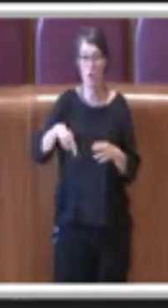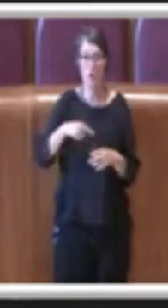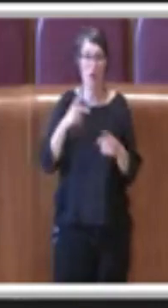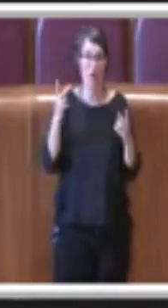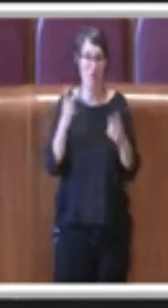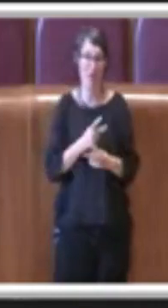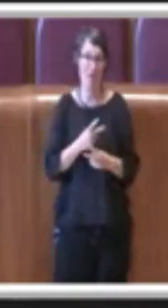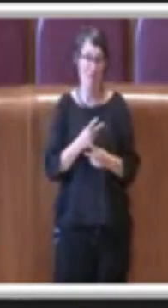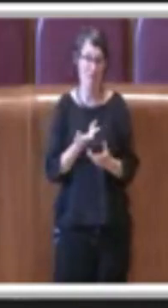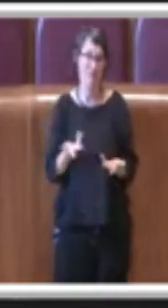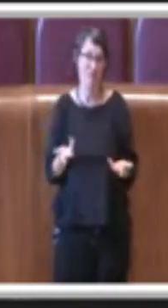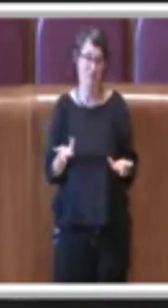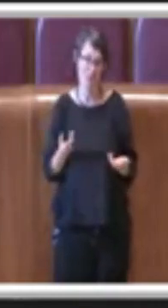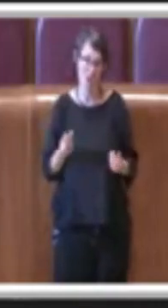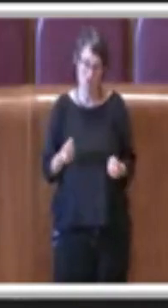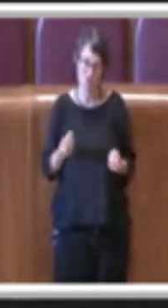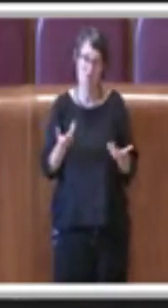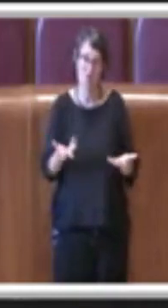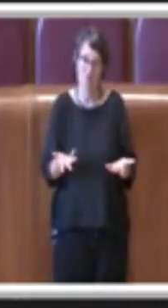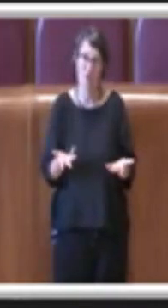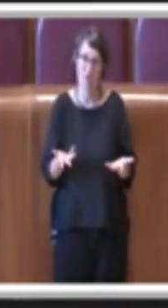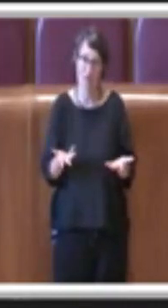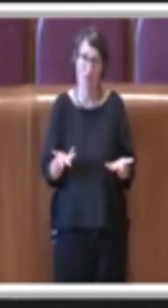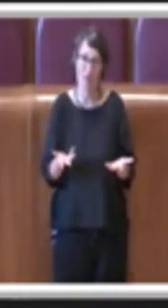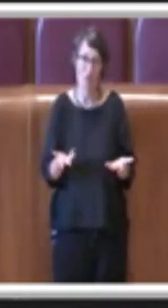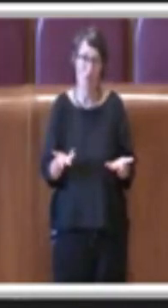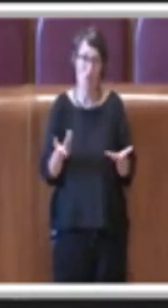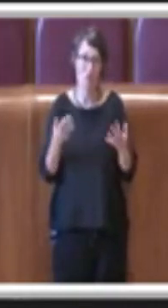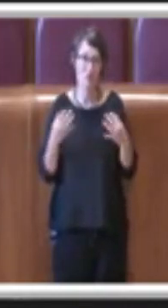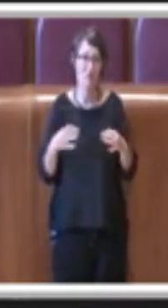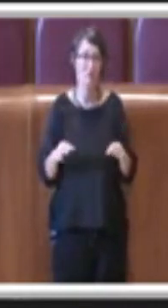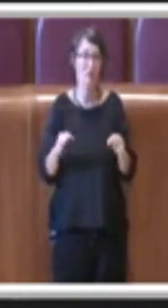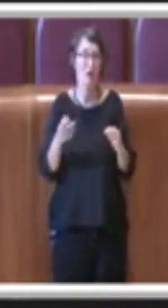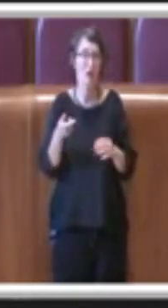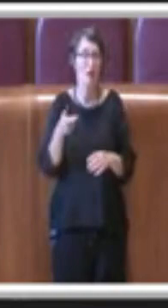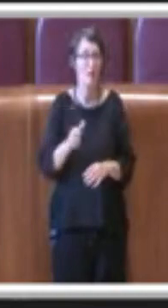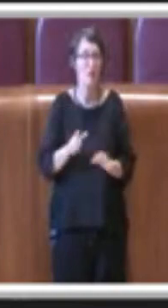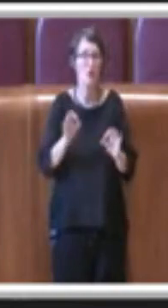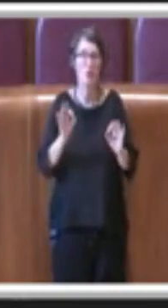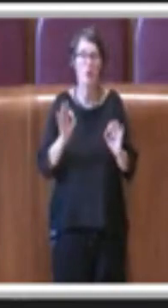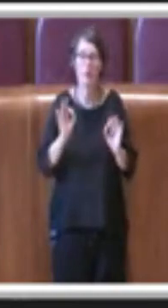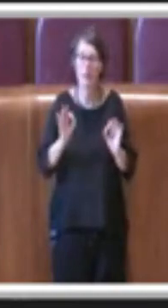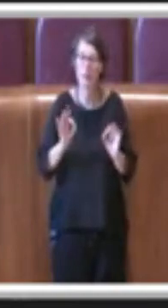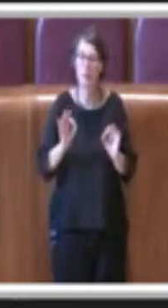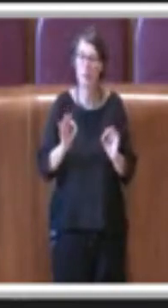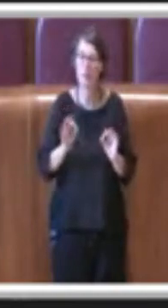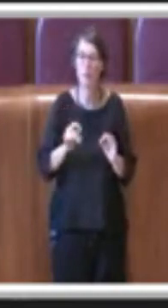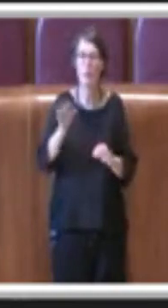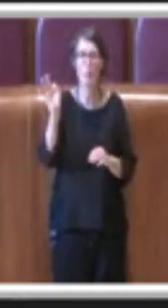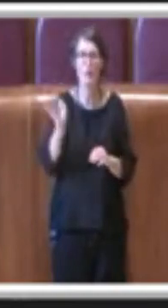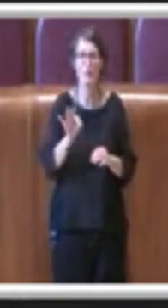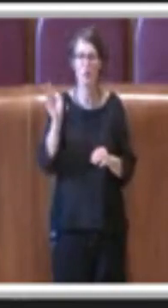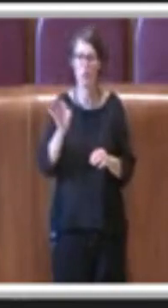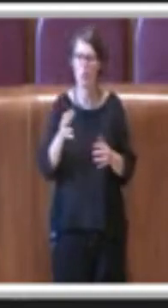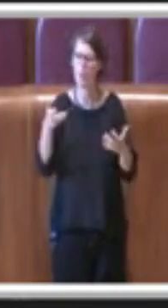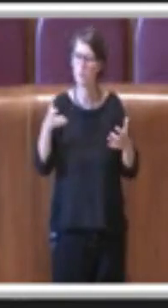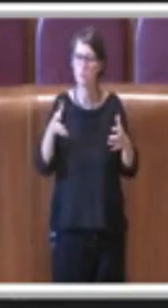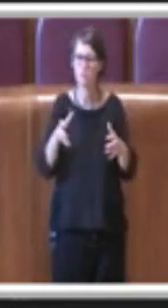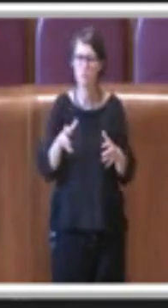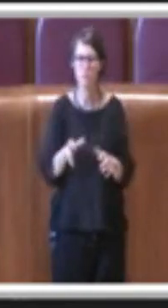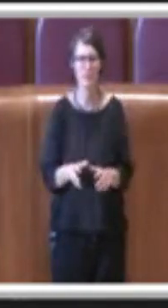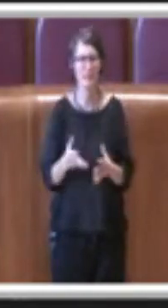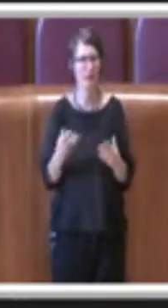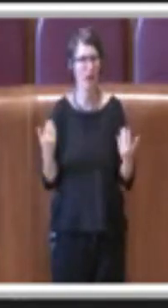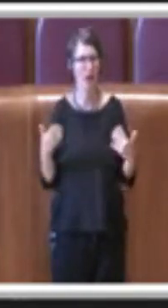ridotto fino al 52,2% di quello che poteva ridurre, ovvero della parte variabile della tariffa. Quindi a